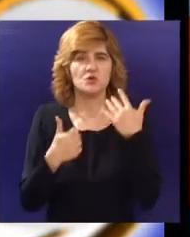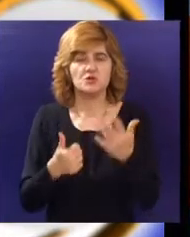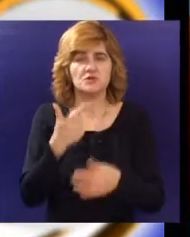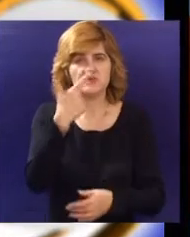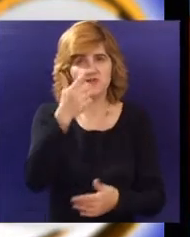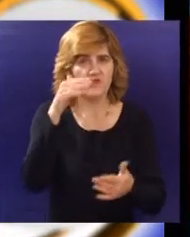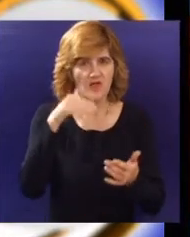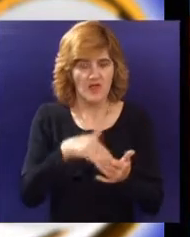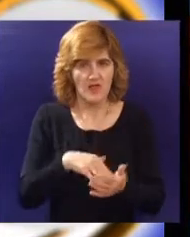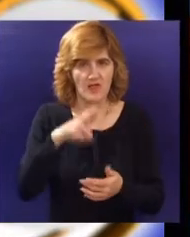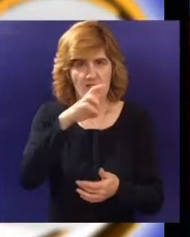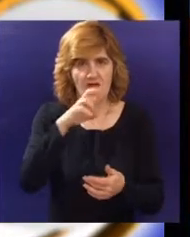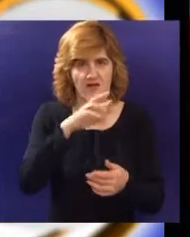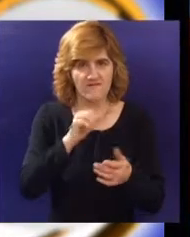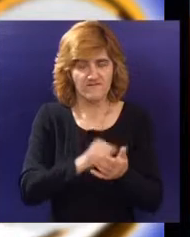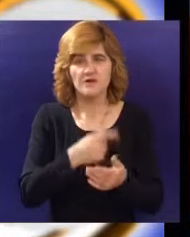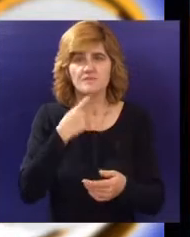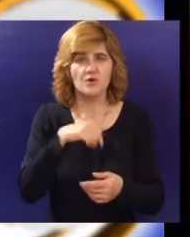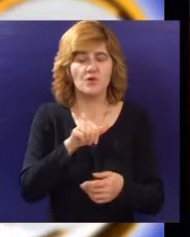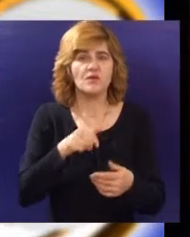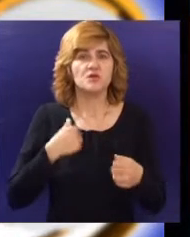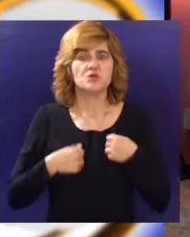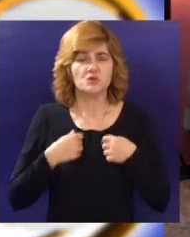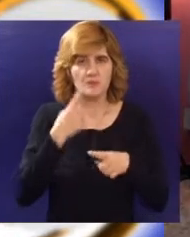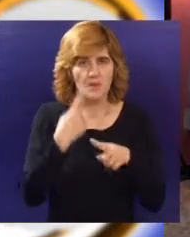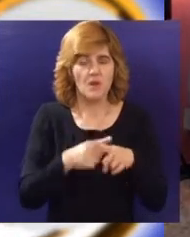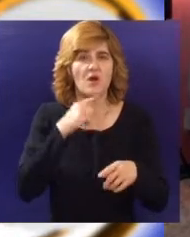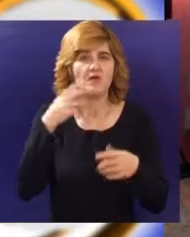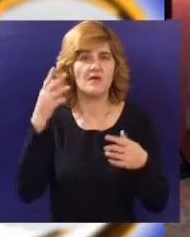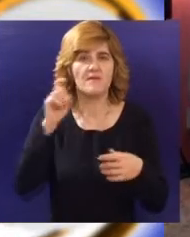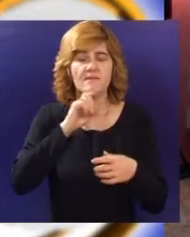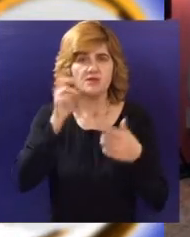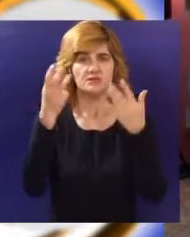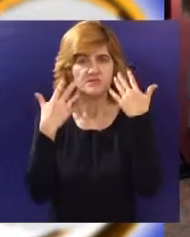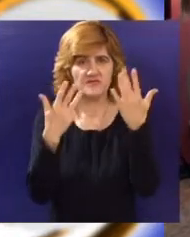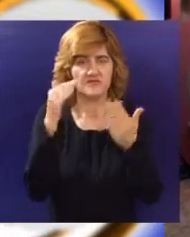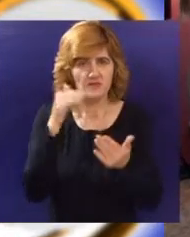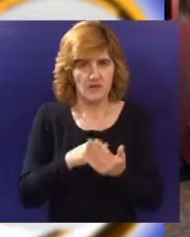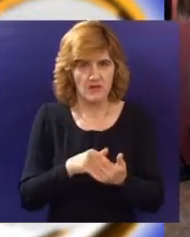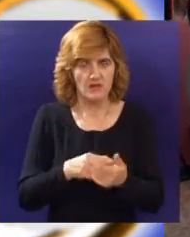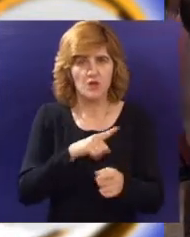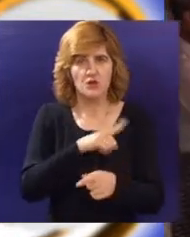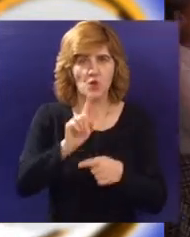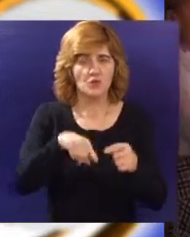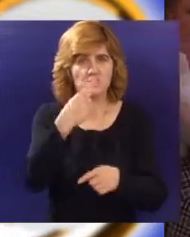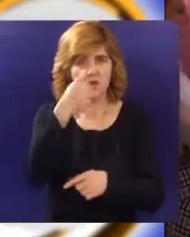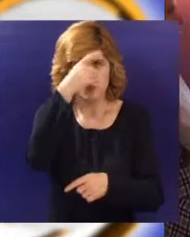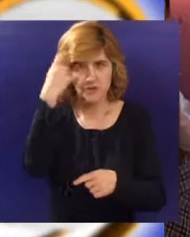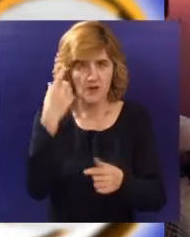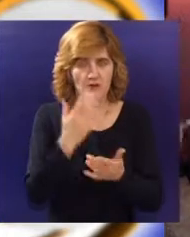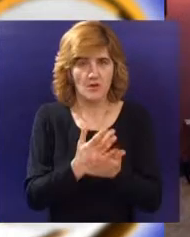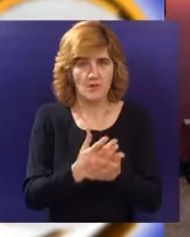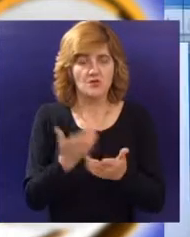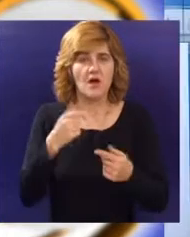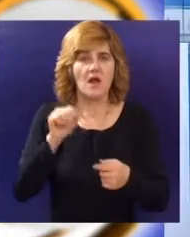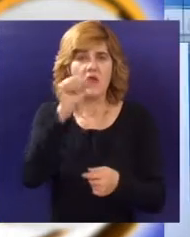.000 evra, od čega i budžetu Subotica je 72.000, a u budžetu Segedina 90.000 evra. Projekat traje do jula sledeće godine, a